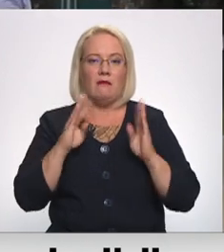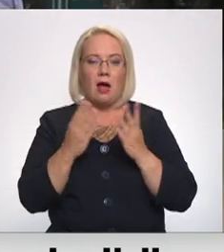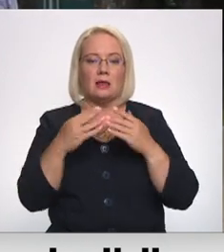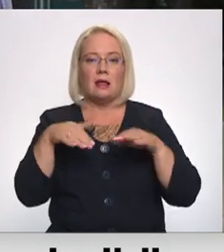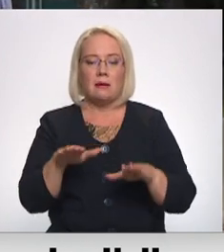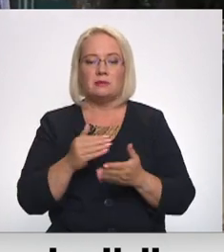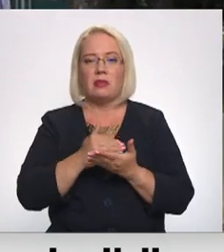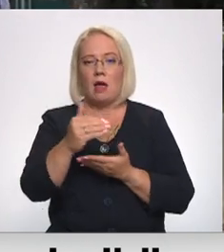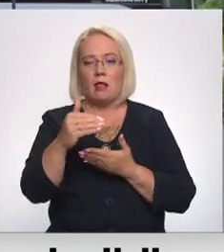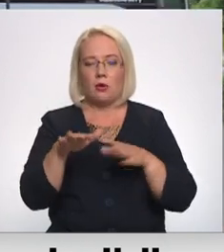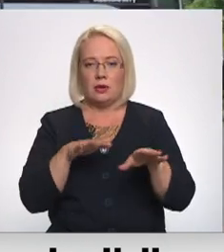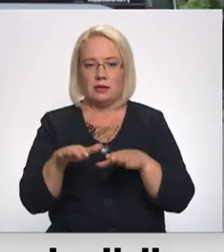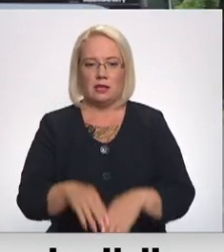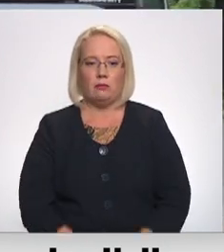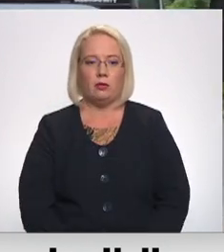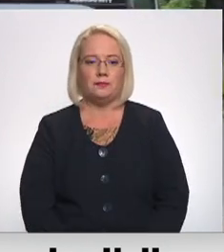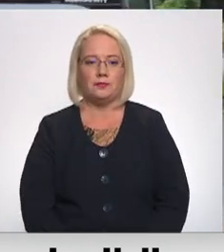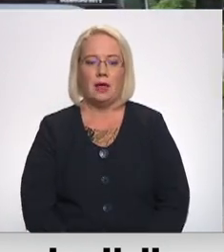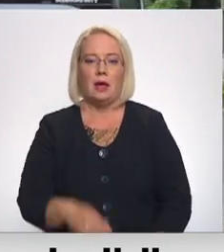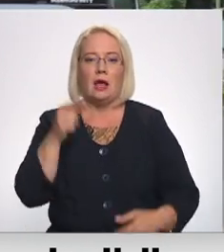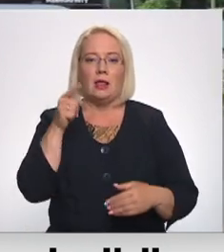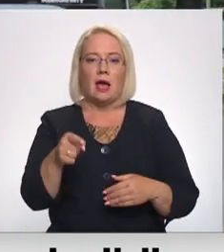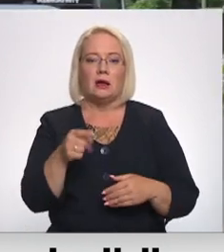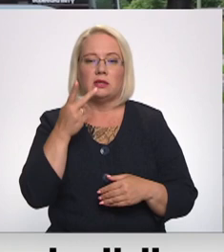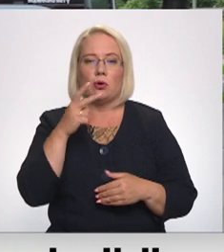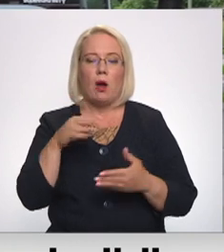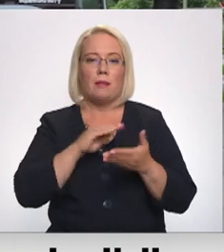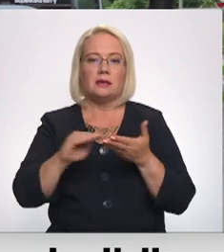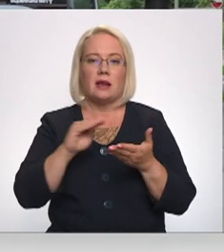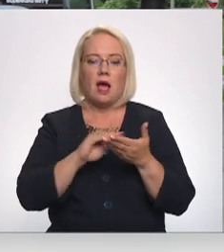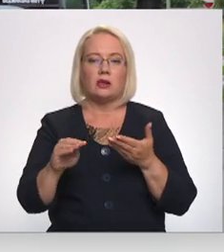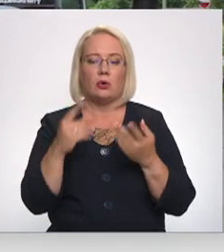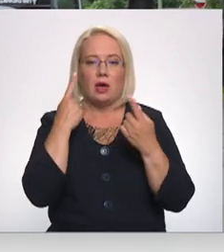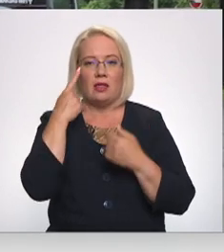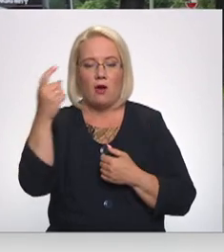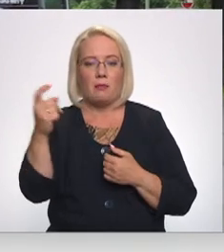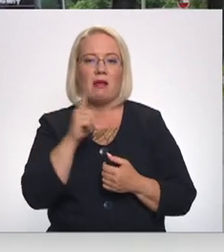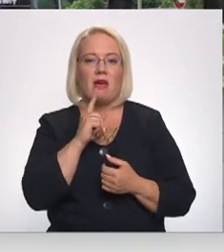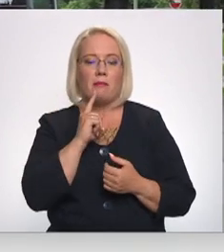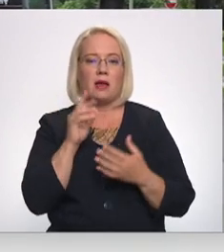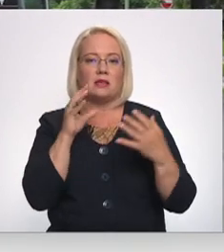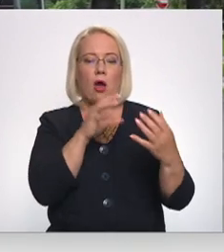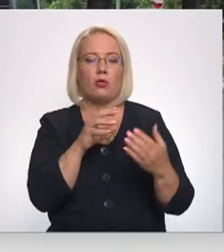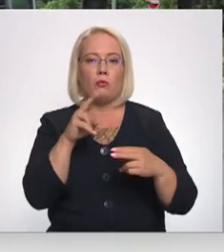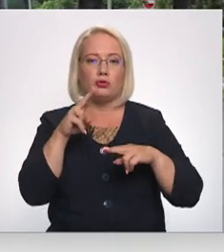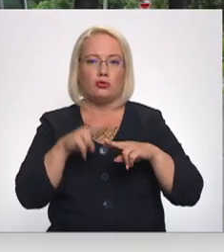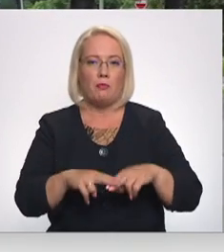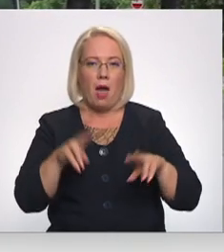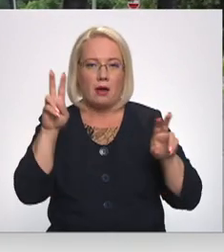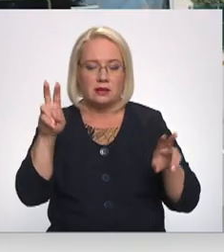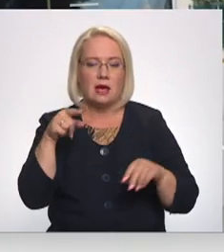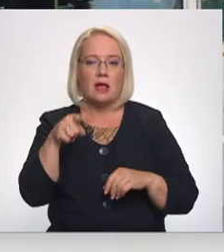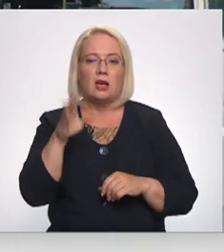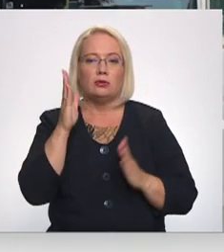par tālāko rīcību. Tas, ko mēs arī rakstiski informējām no Liepājas autobusu parka, ka tas trešais mēnesis ir nedot būstas noslēdzušais,